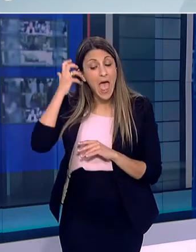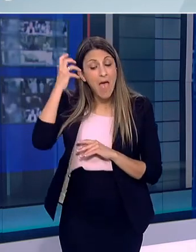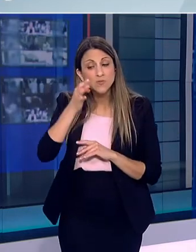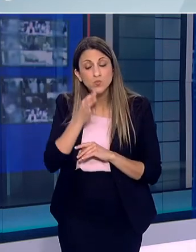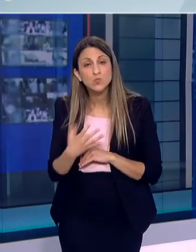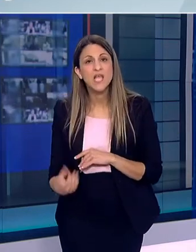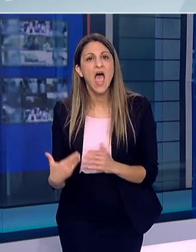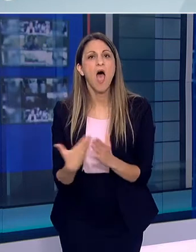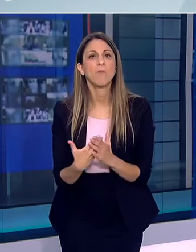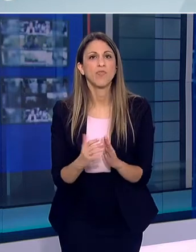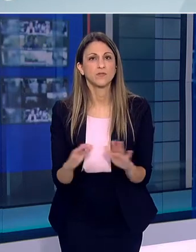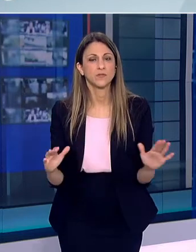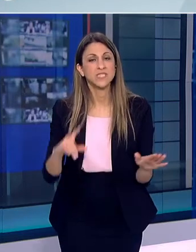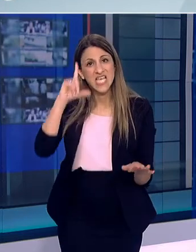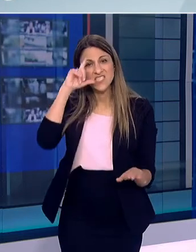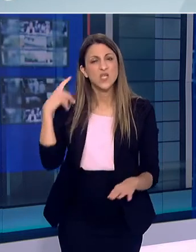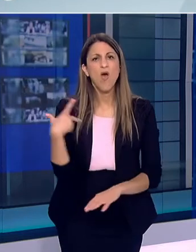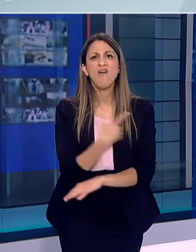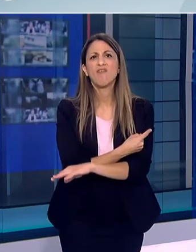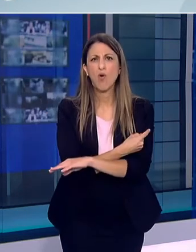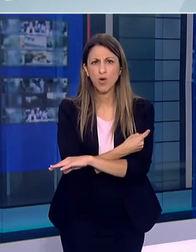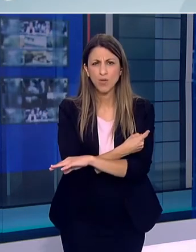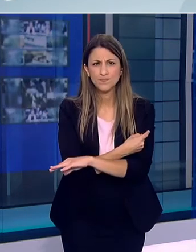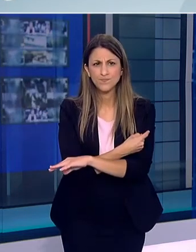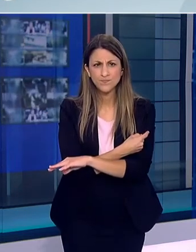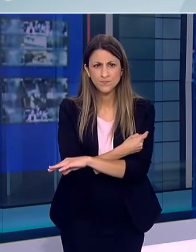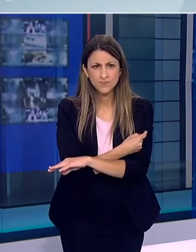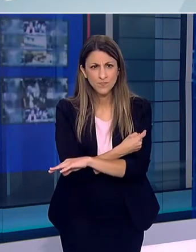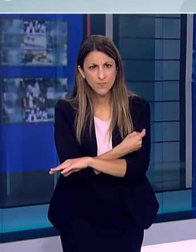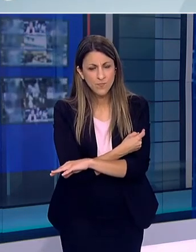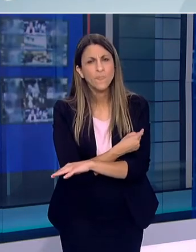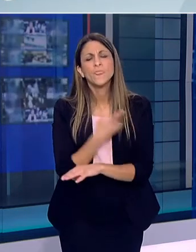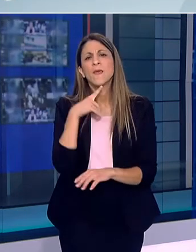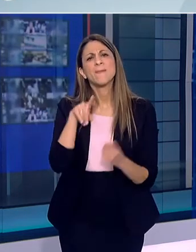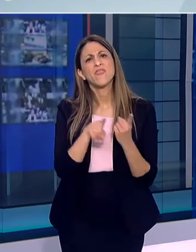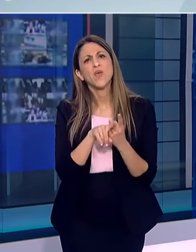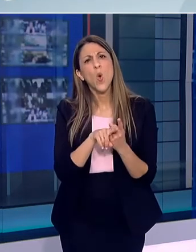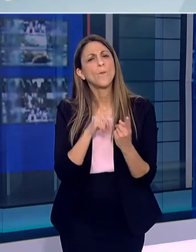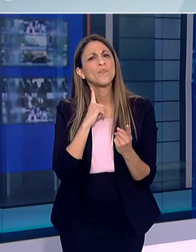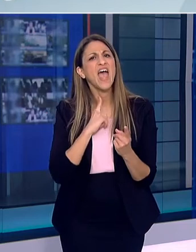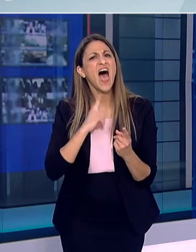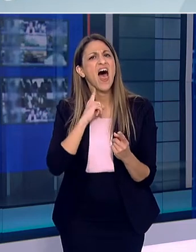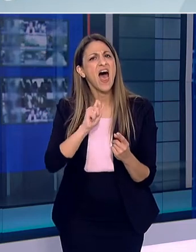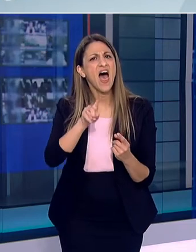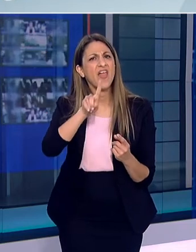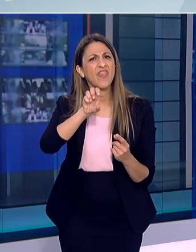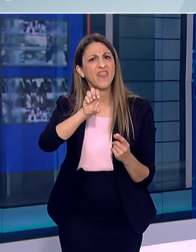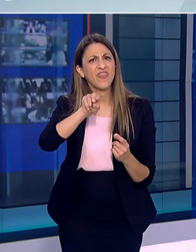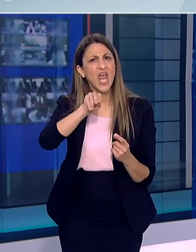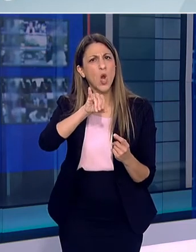Ξέρω για το εμβόλιο του τροποποιημένου φορέα με αδενοϊό Το οποίο θα